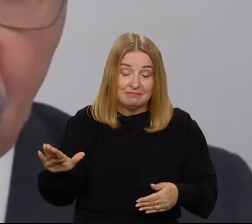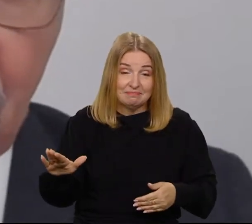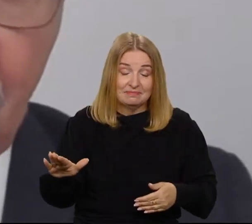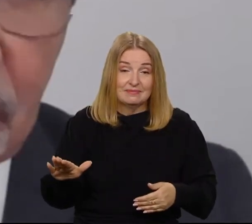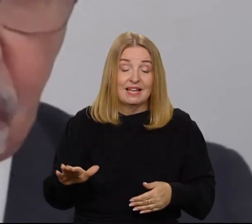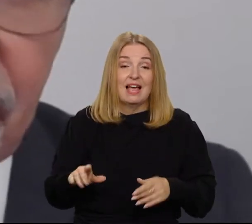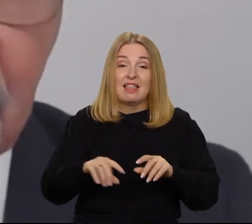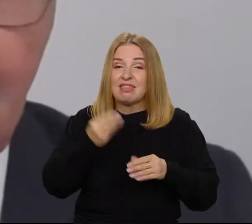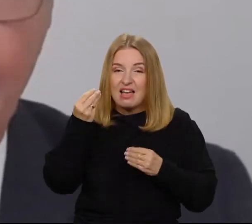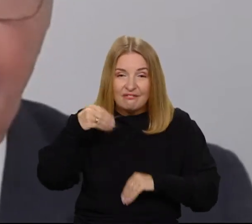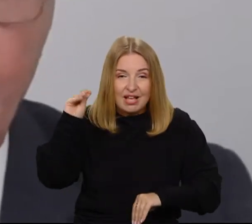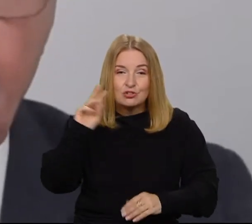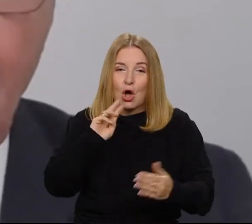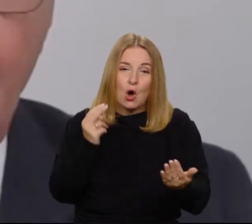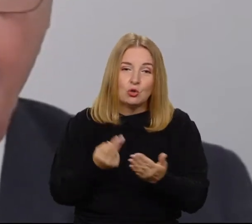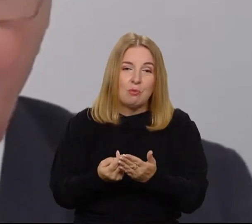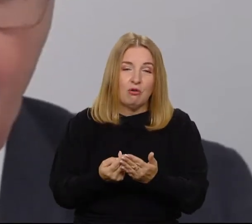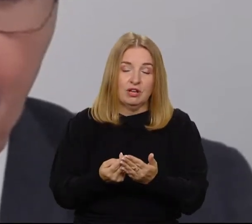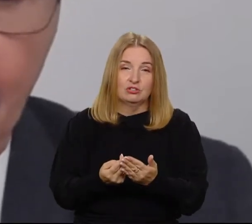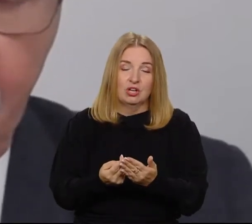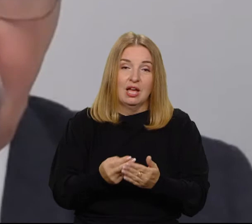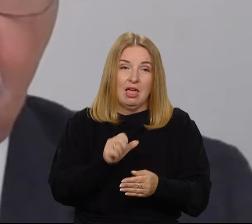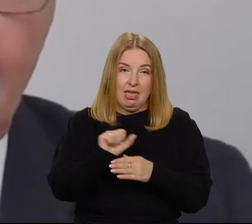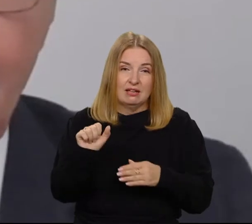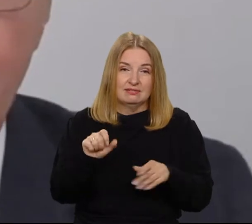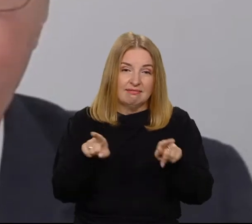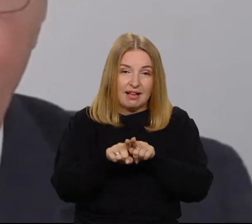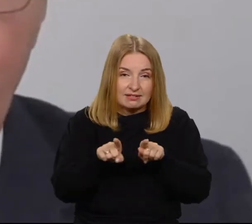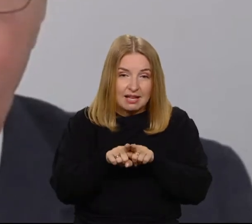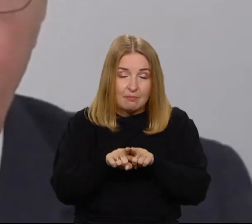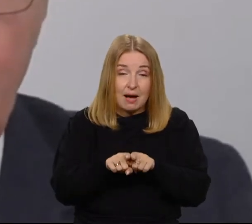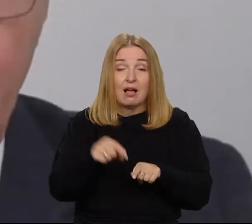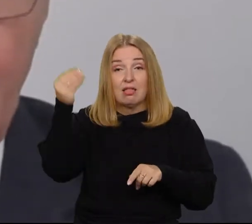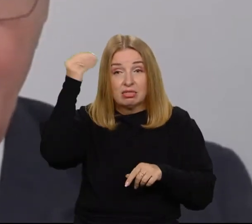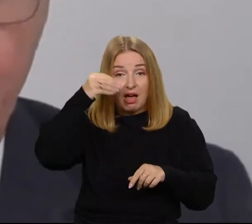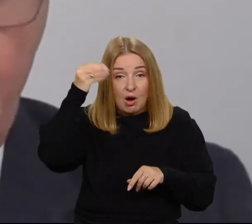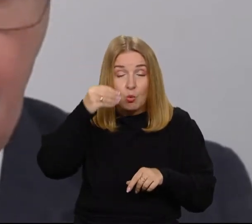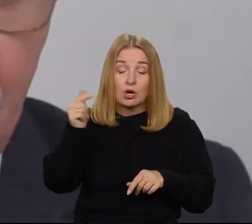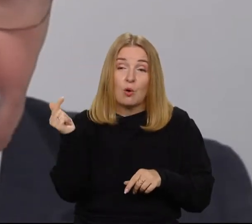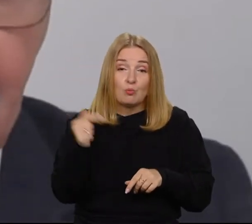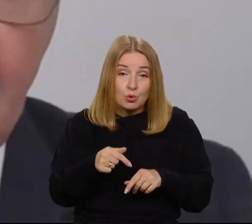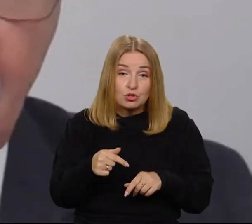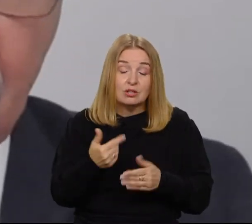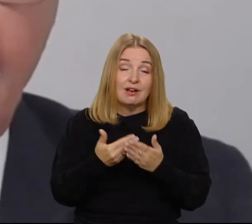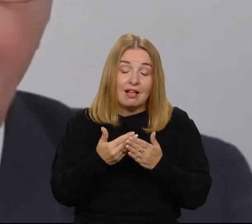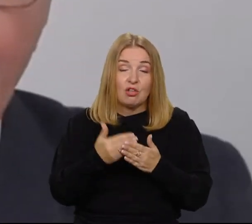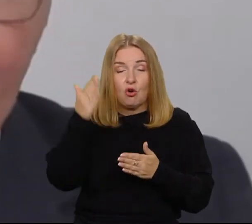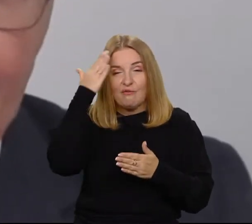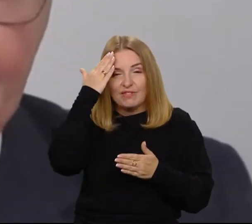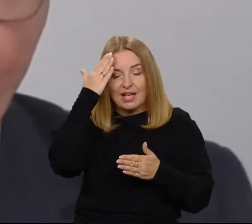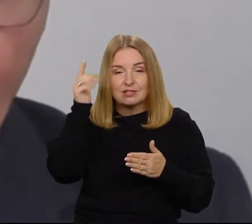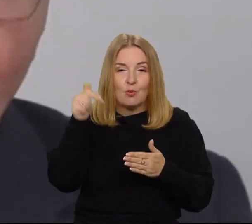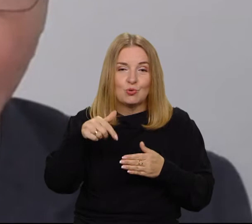jaką dajemy, ona jest oczywiście generalnie słuszna. Powinniśmy uczyć się po to, żeby wiedzieć więcej. Wiedzieć więcej to znaczy